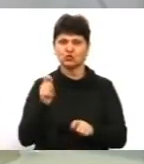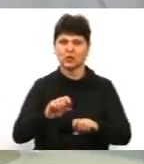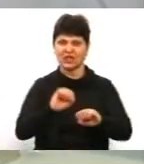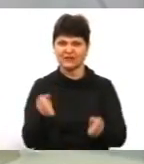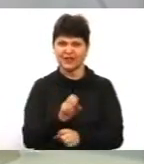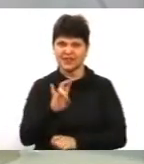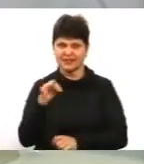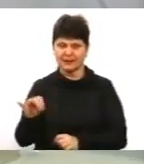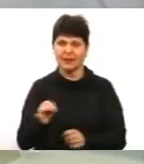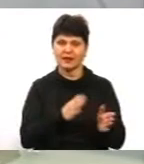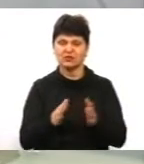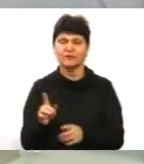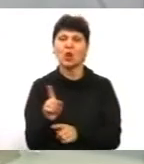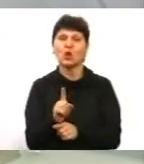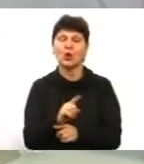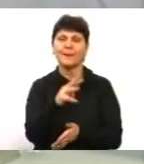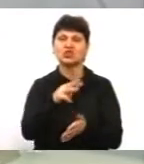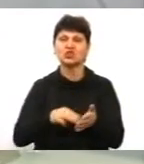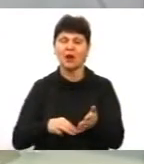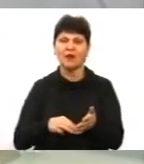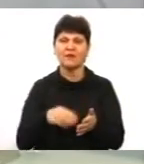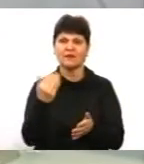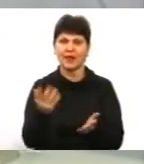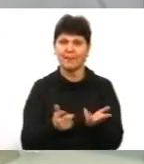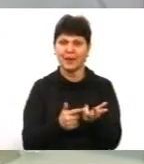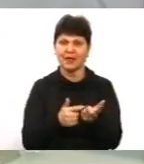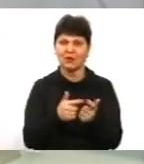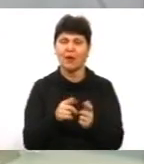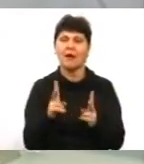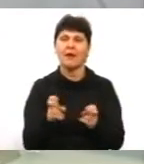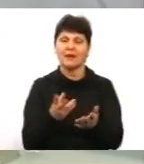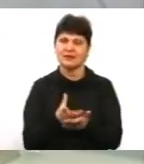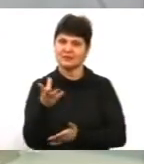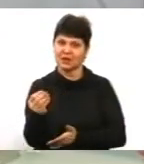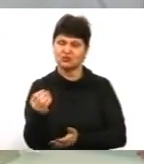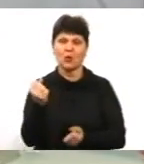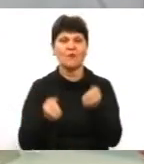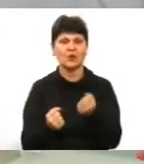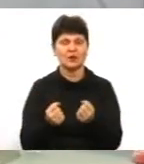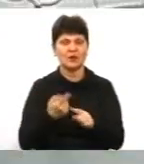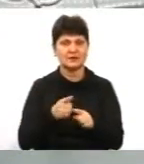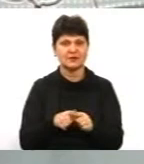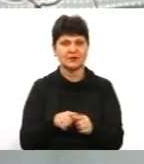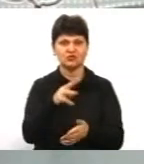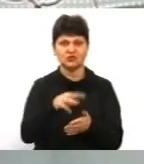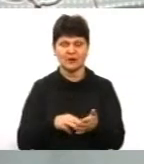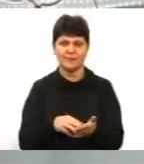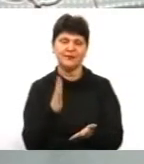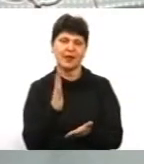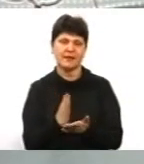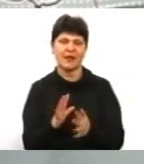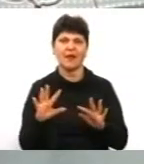норми штрафів, які ви перерахували, як сплачують водії ці штрафи? Є випадки